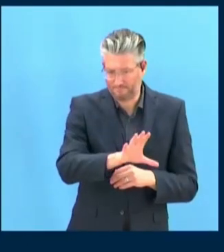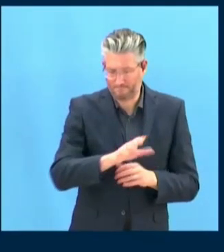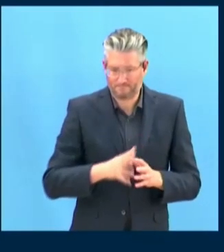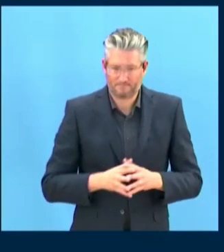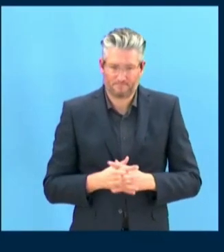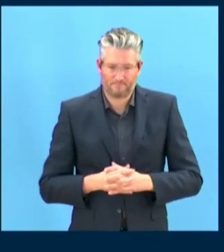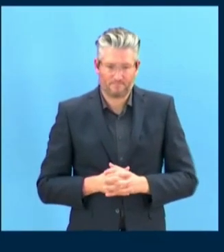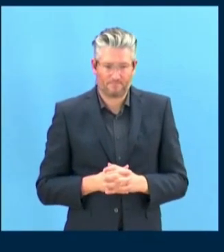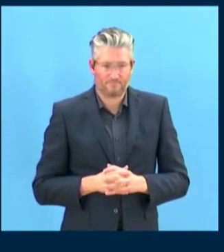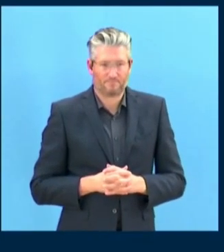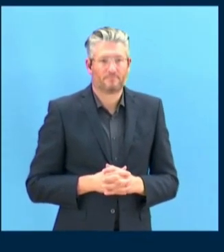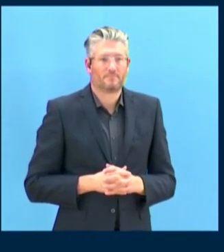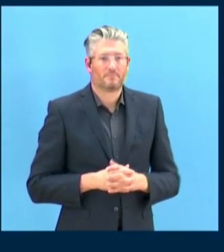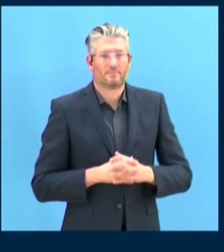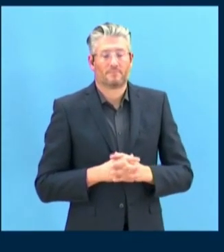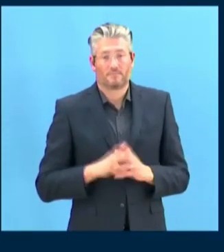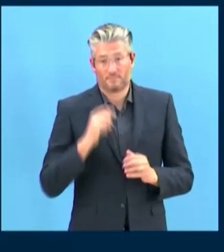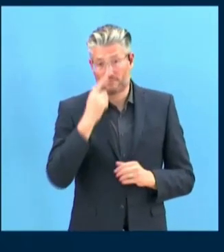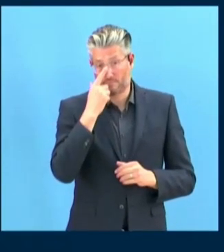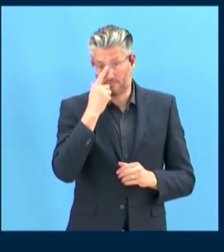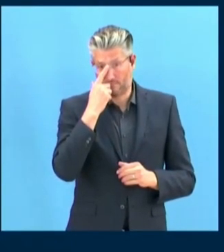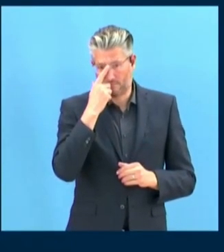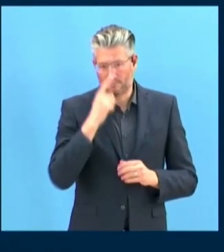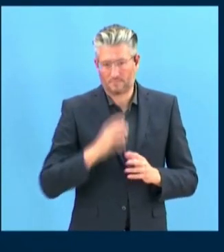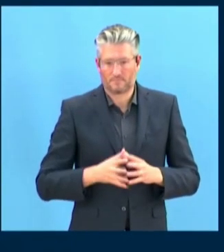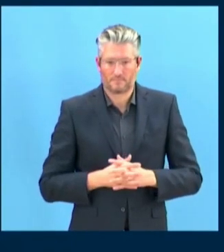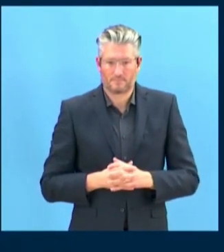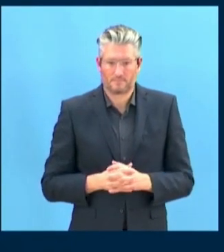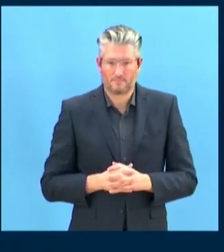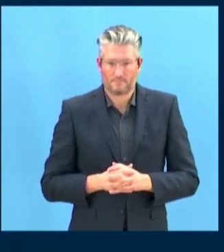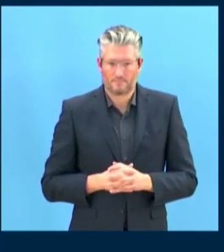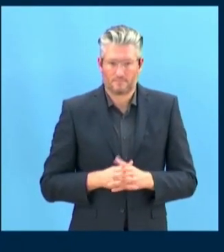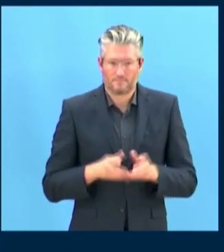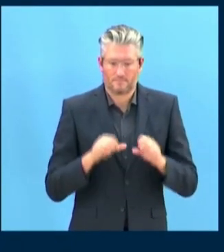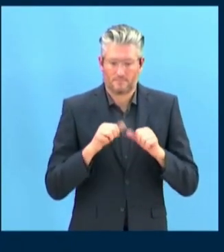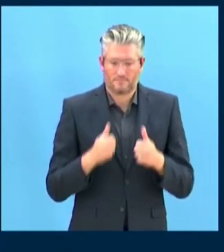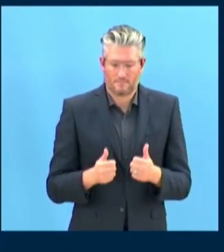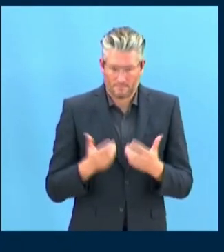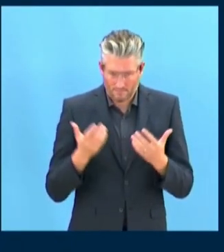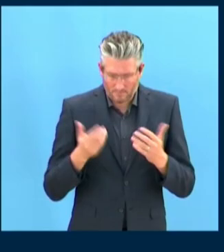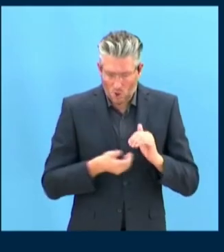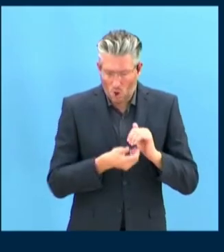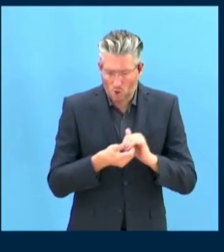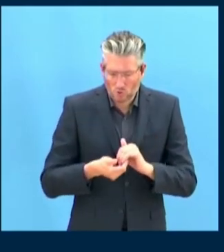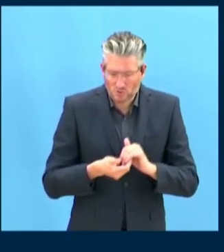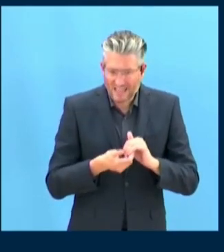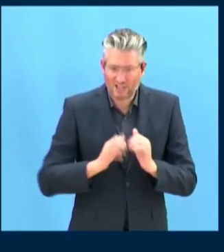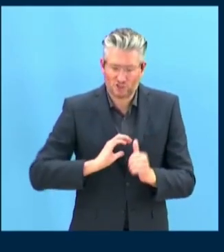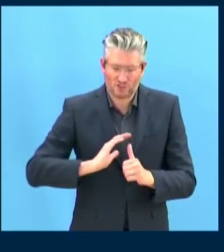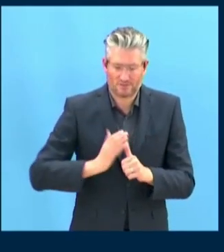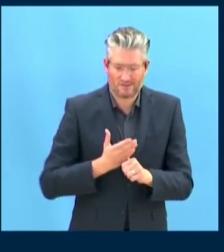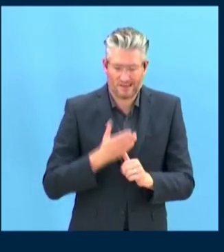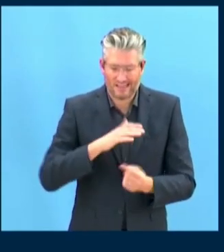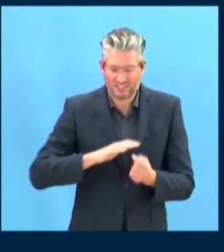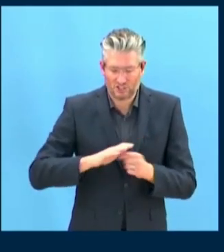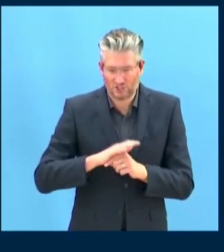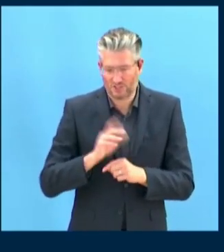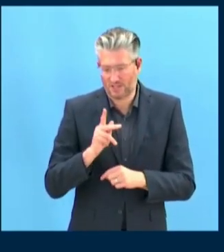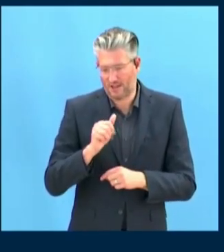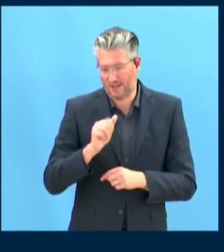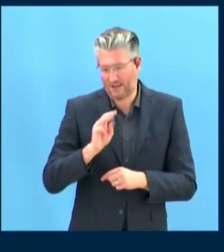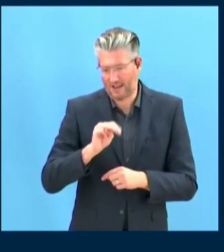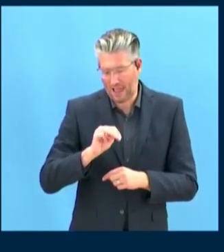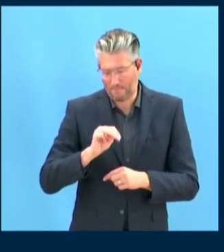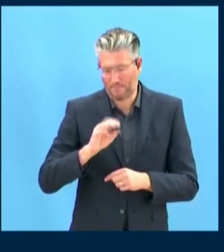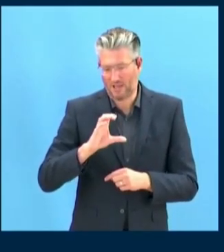Господин председатель, Ассоциация коренных народов Российской Камчатки предлагает несколько рекомендаций Совету по